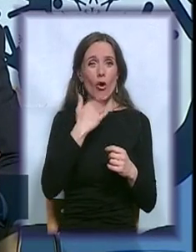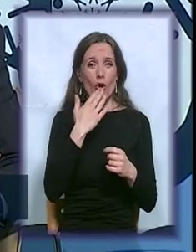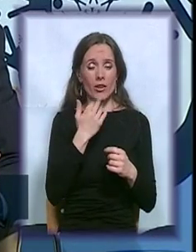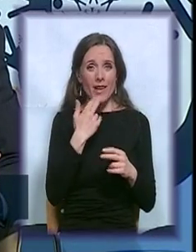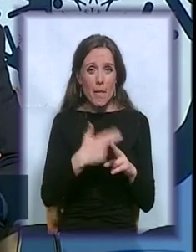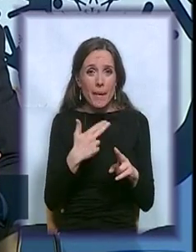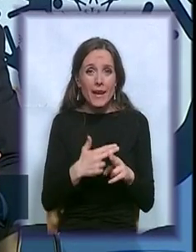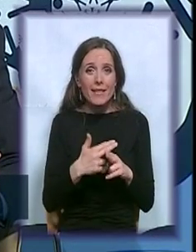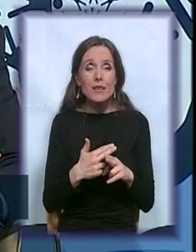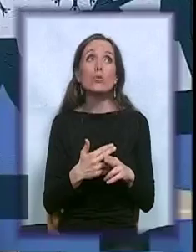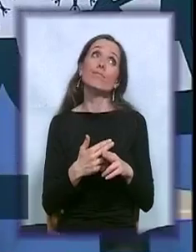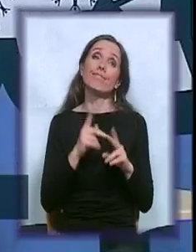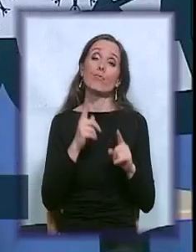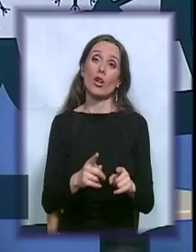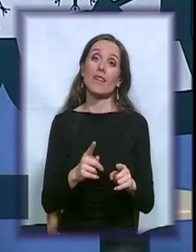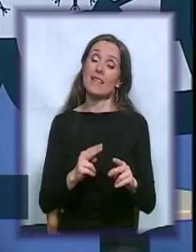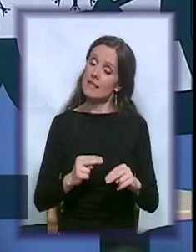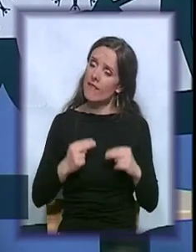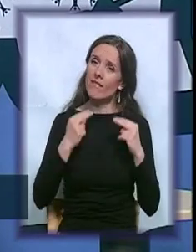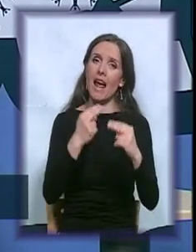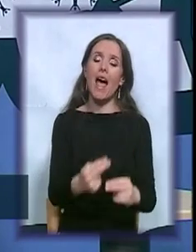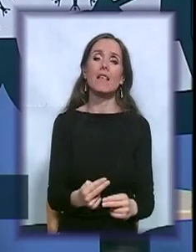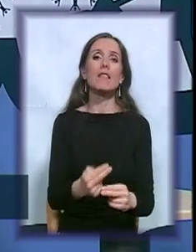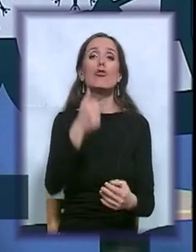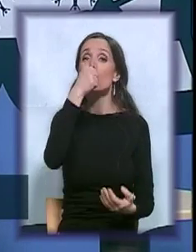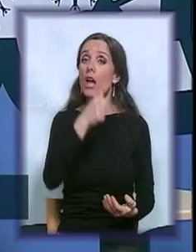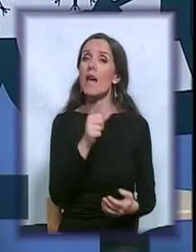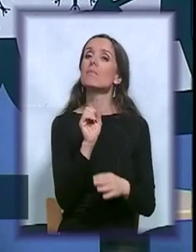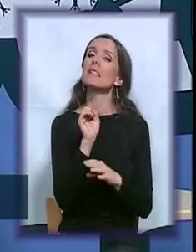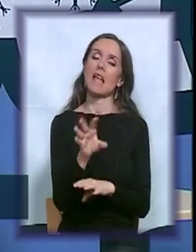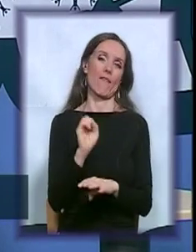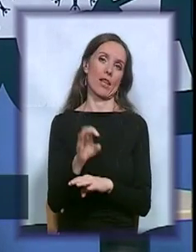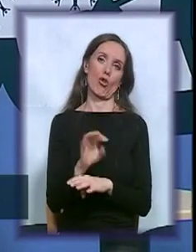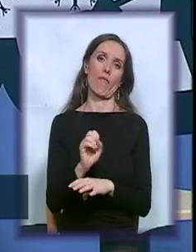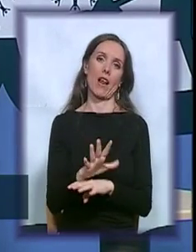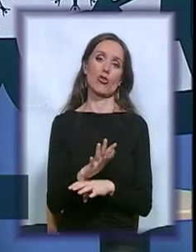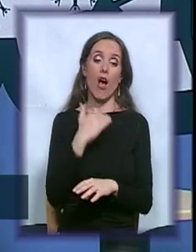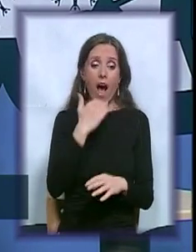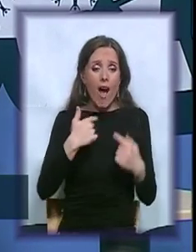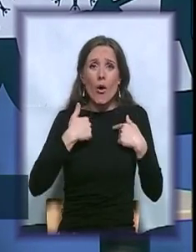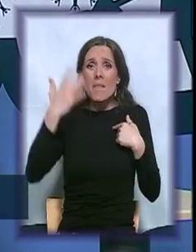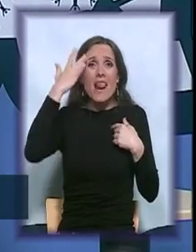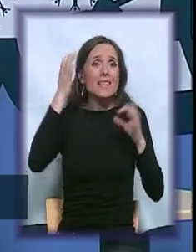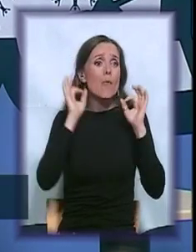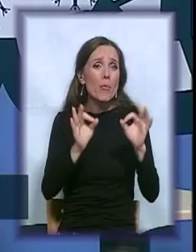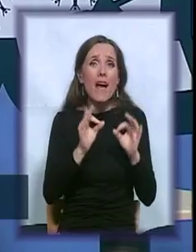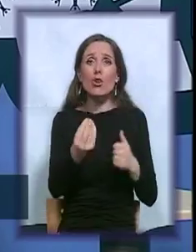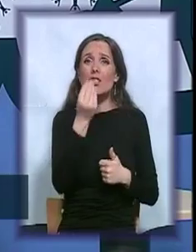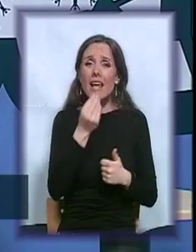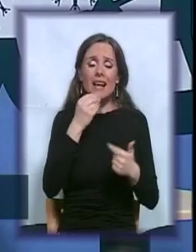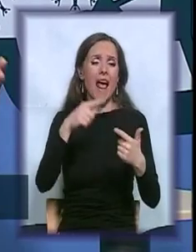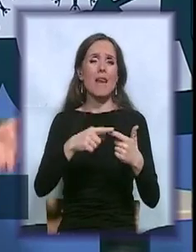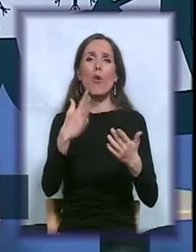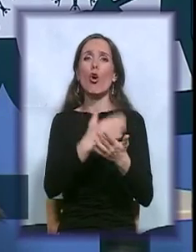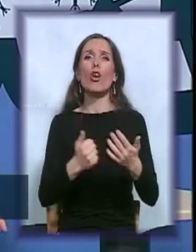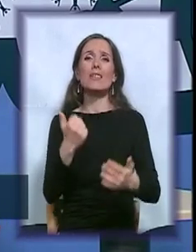svakako vrat i to na velika vrata, to su savjetovališta. Jer ukoliko ne znamo da pravilo se hranimo, koristimo insuline,